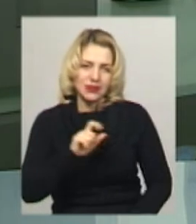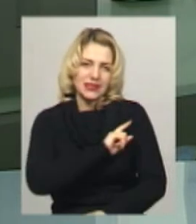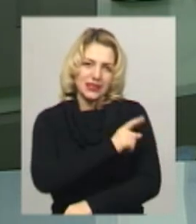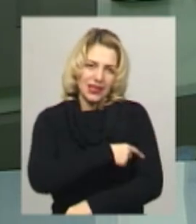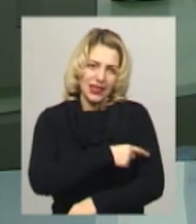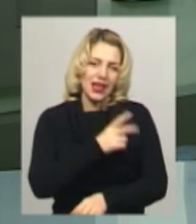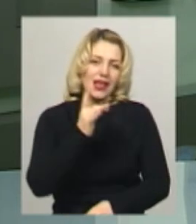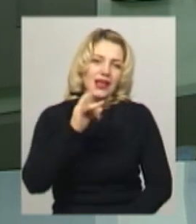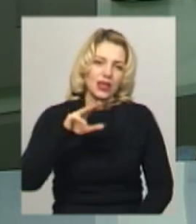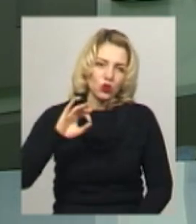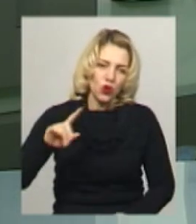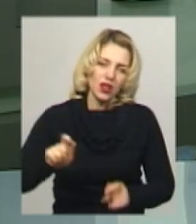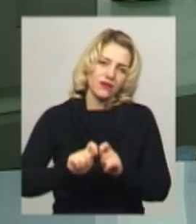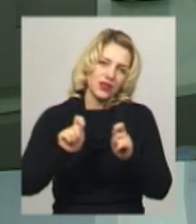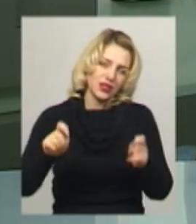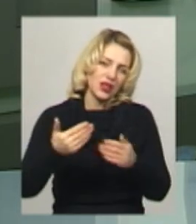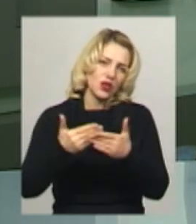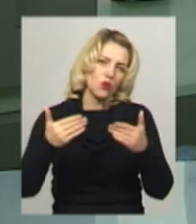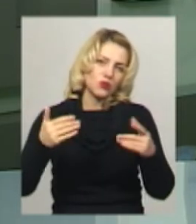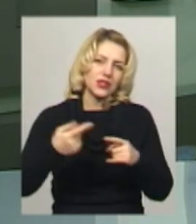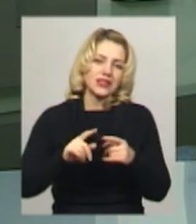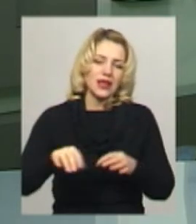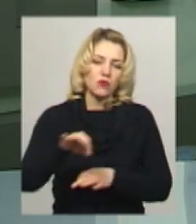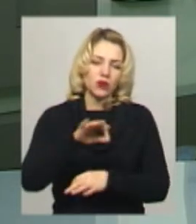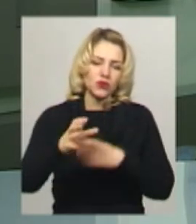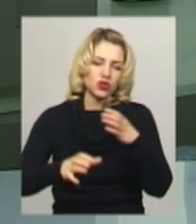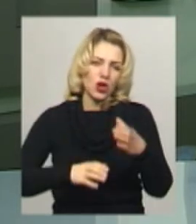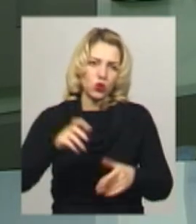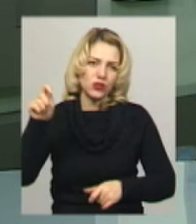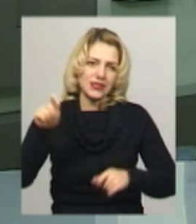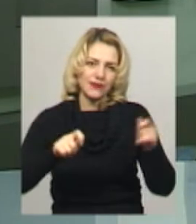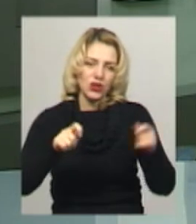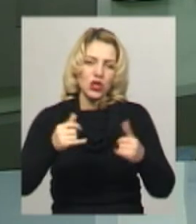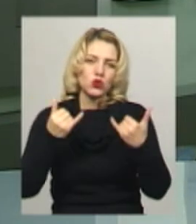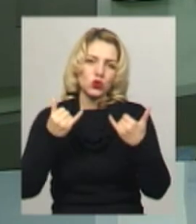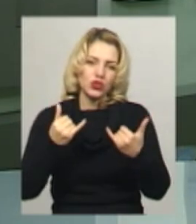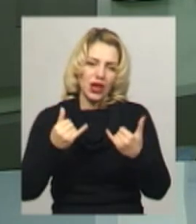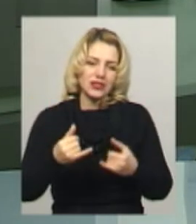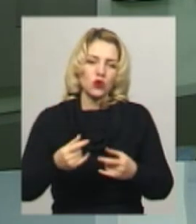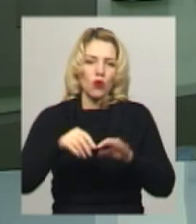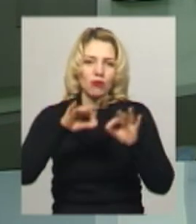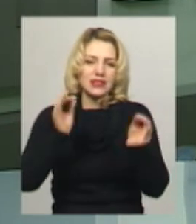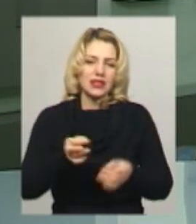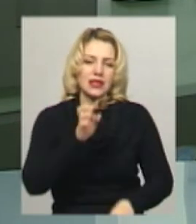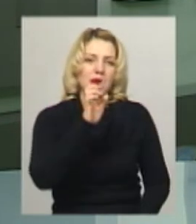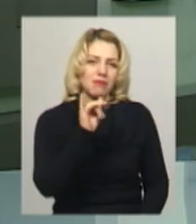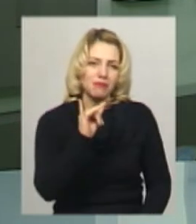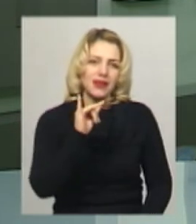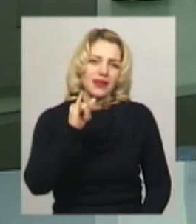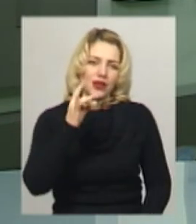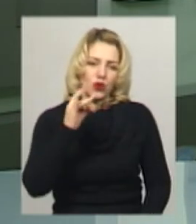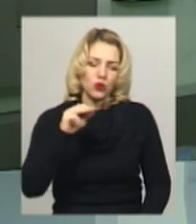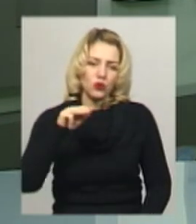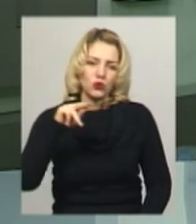музеї на Проскурівській. Це проєкт міжнародного симпозіуму сучасного мистецтва «Берючий», який створили у вересні минулого року на